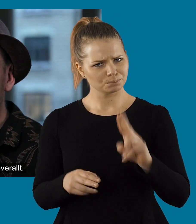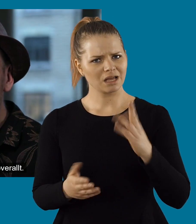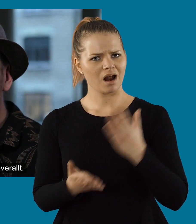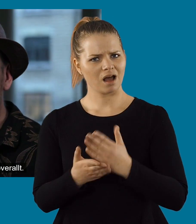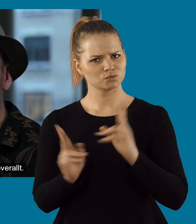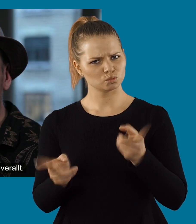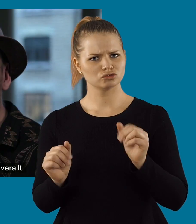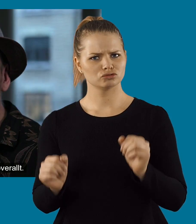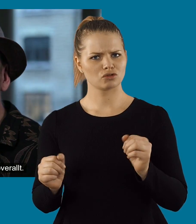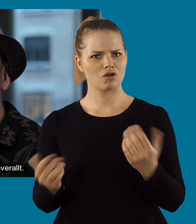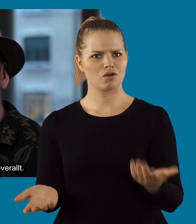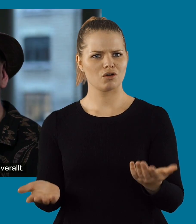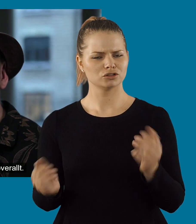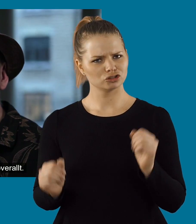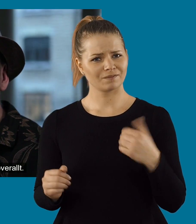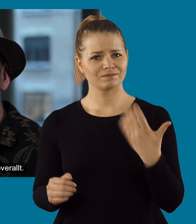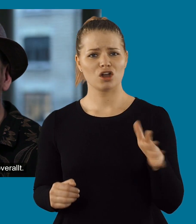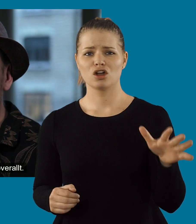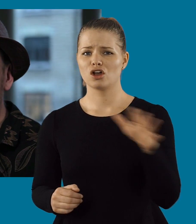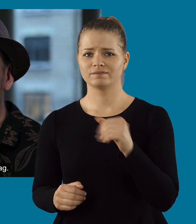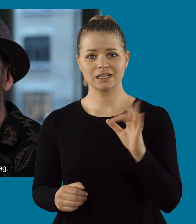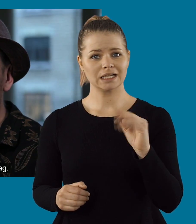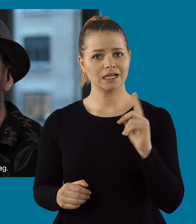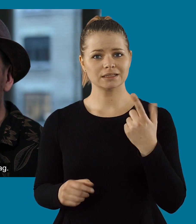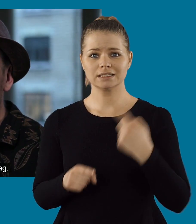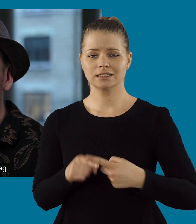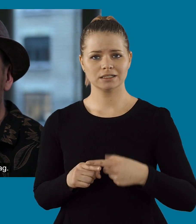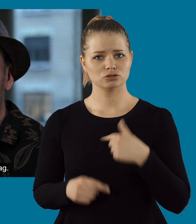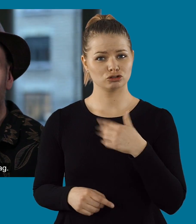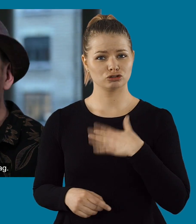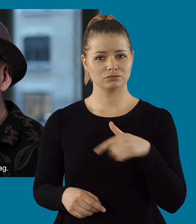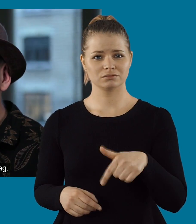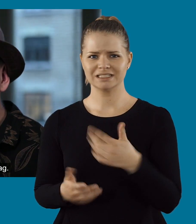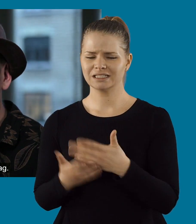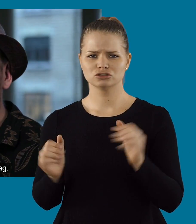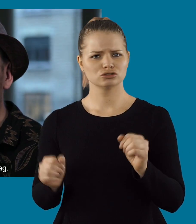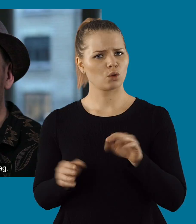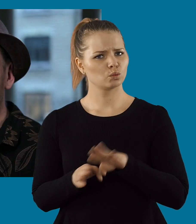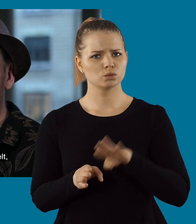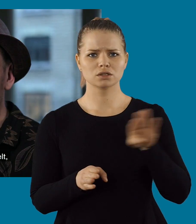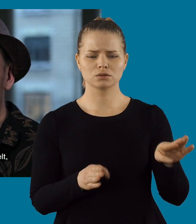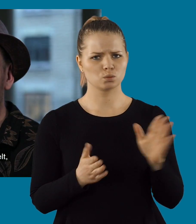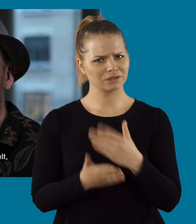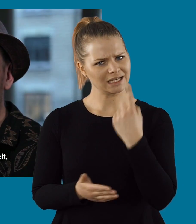det känns helt rätt som det ska vara. Så här ska det vara överallt helt enkelt. Det är inget, detta ska inte vara undantag tycker jag. Det ska vara det enda